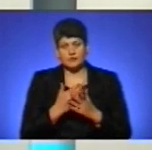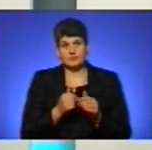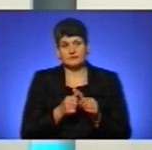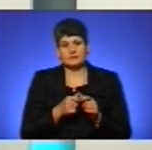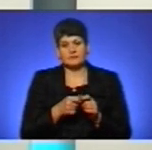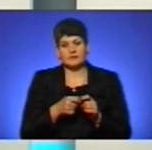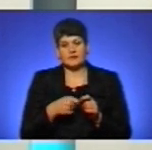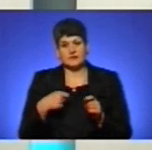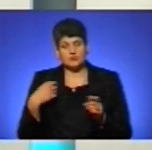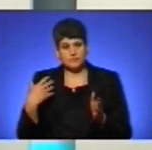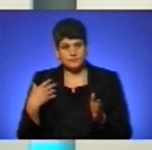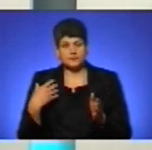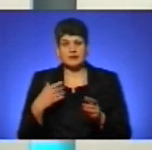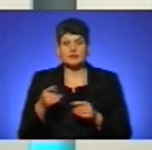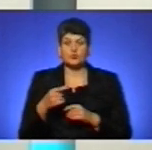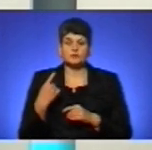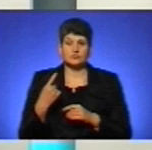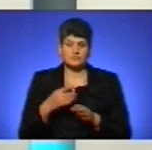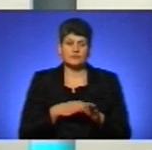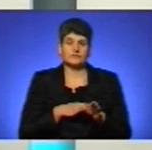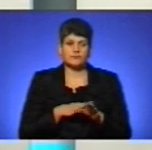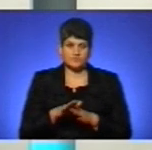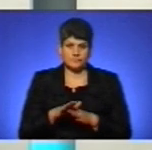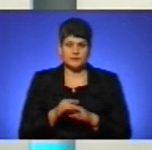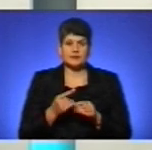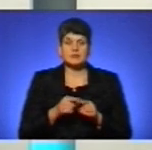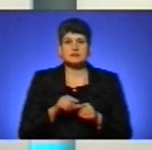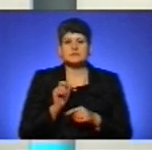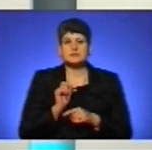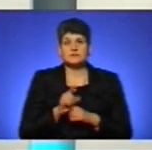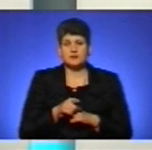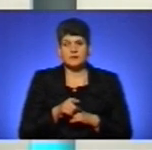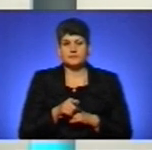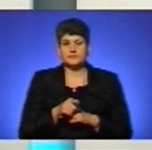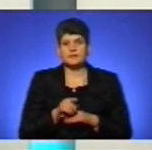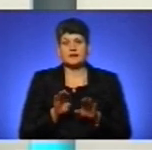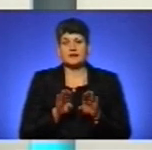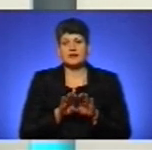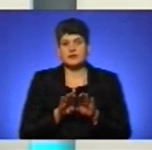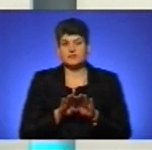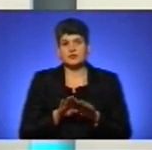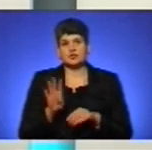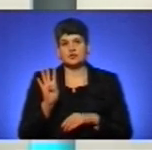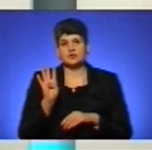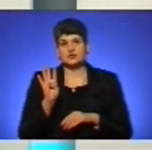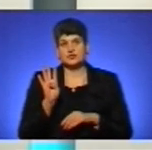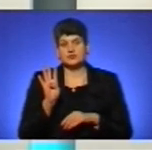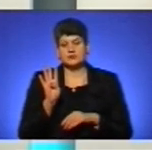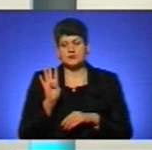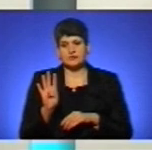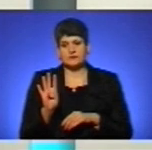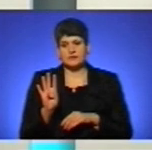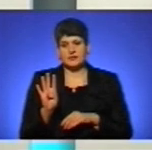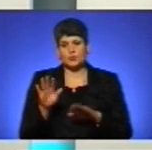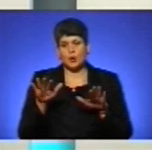Я скажу, що Тернопільська область впоралася з цим завданням на рівні четвертої